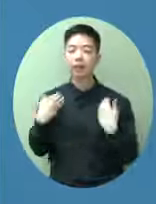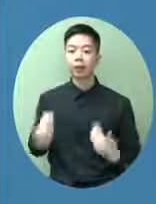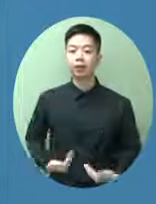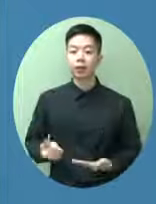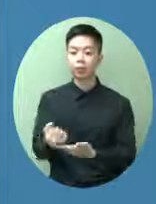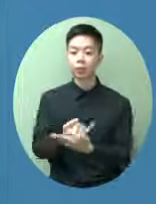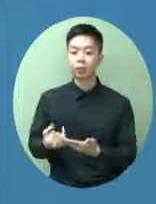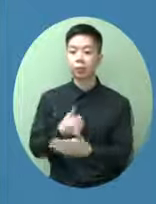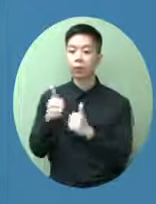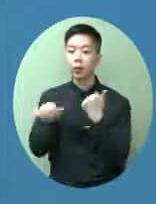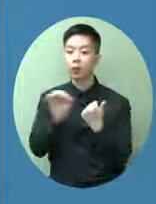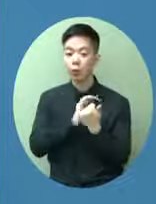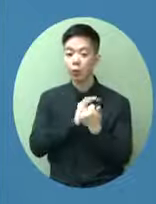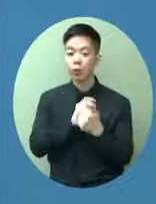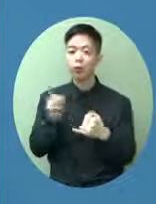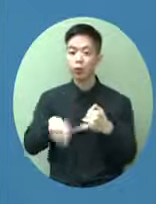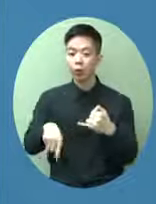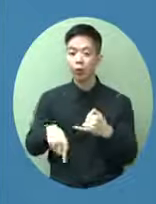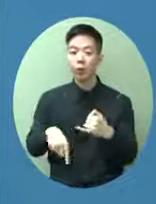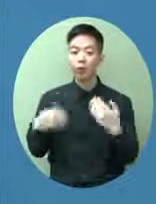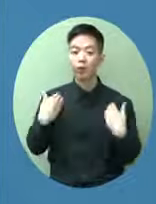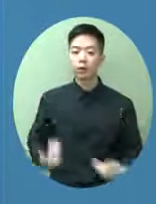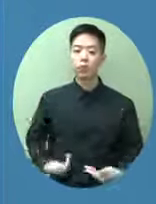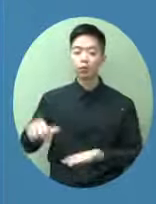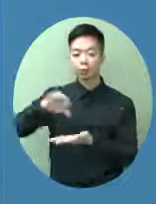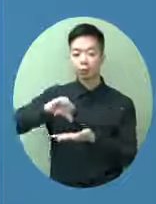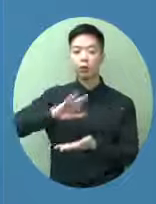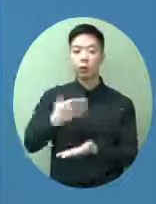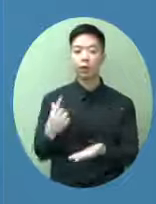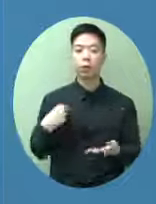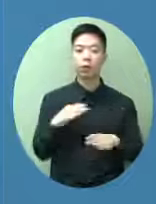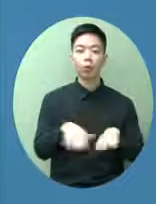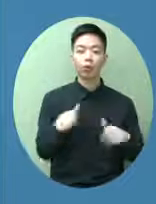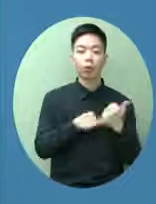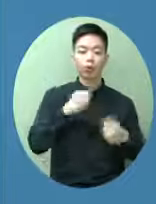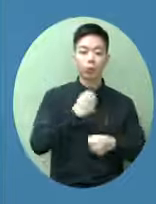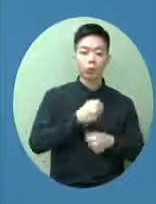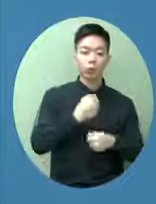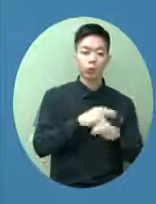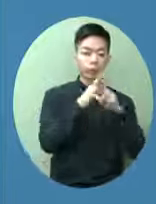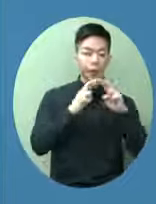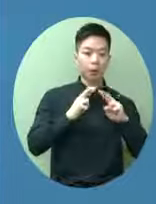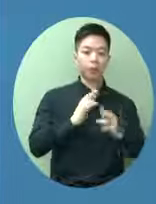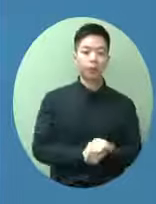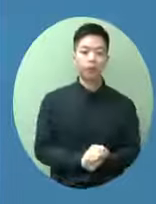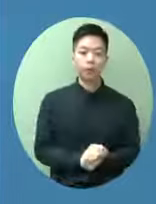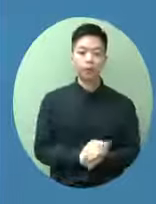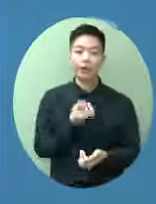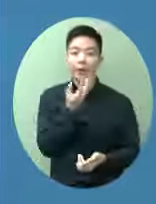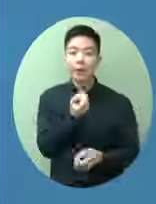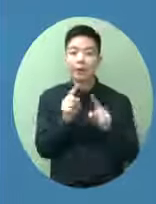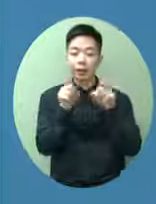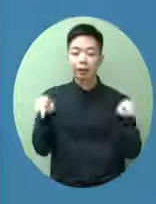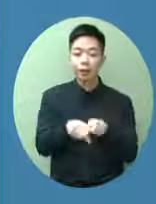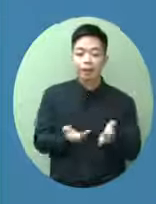但大家都記得國安委的工作是不予公開的而國安委出具了意見書被資格